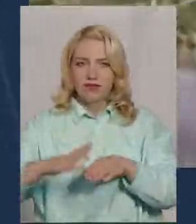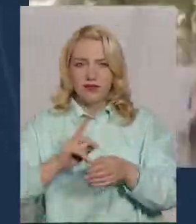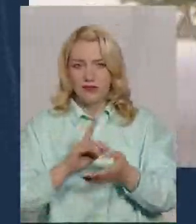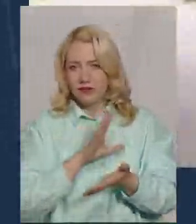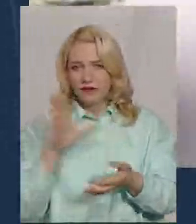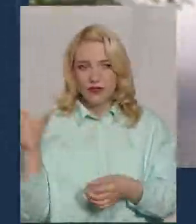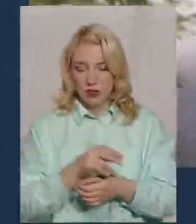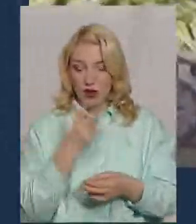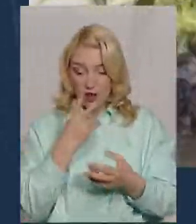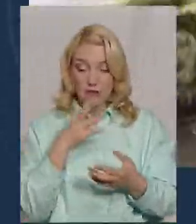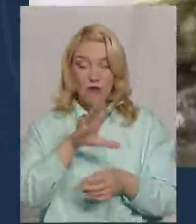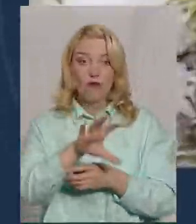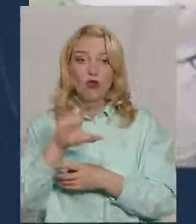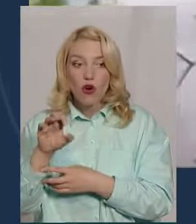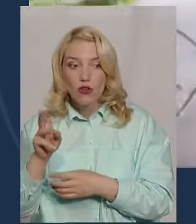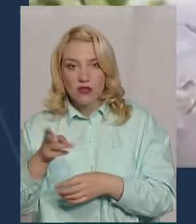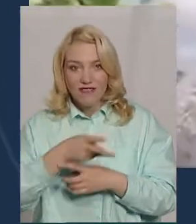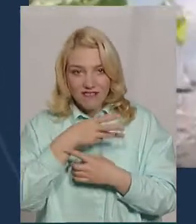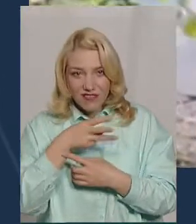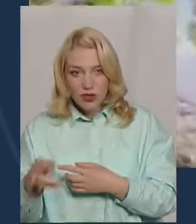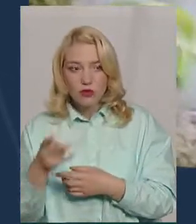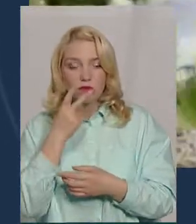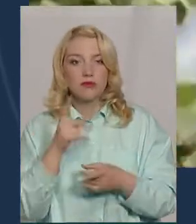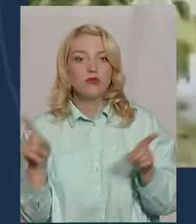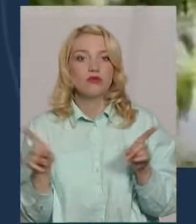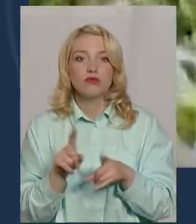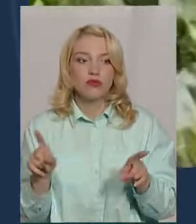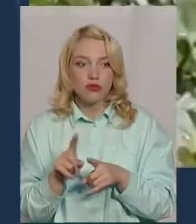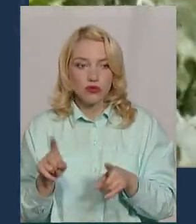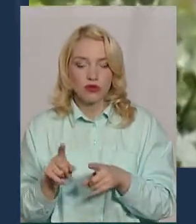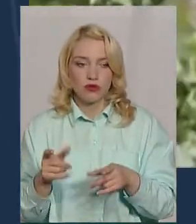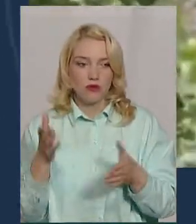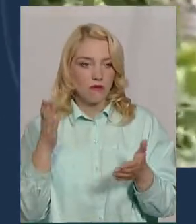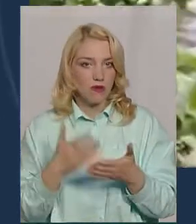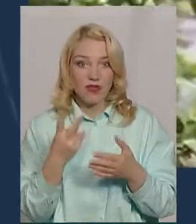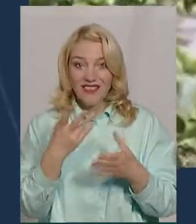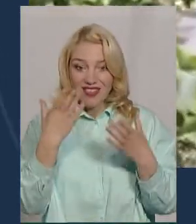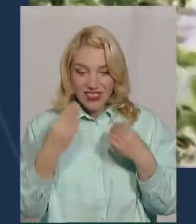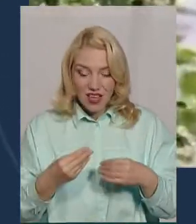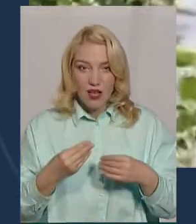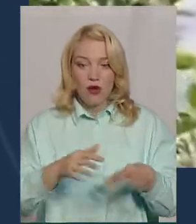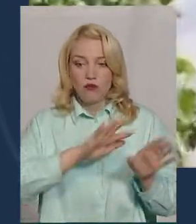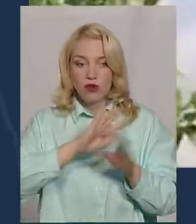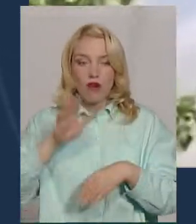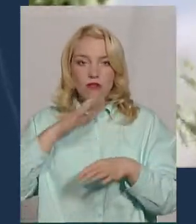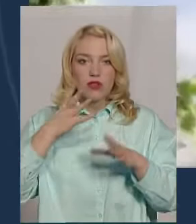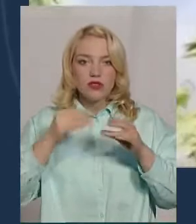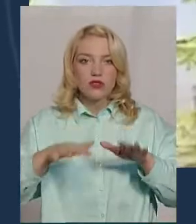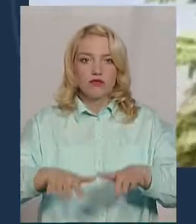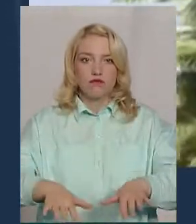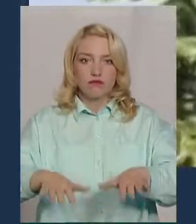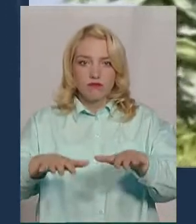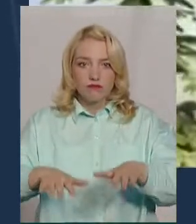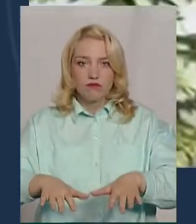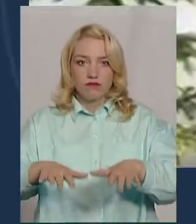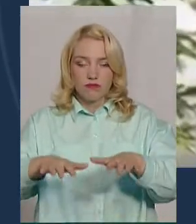фотографії, якщо на відео, коли сьогодні маємо 25, вже два дні пройшло, і ще стоїть вода десь біля 20 сантиметрів,